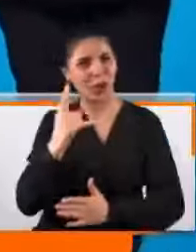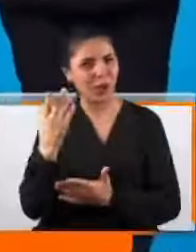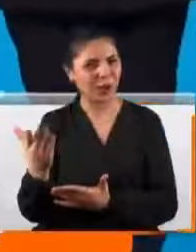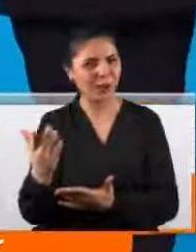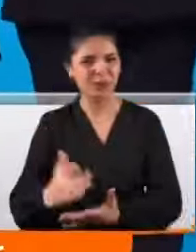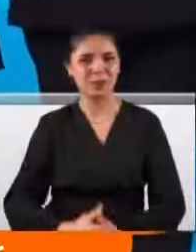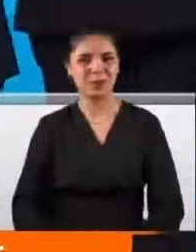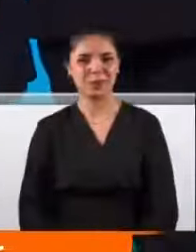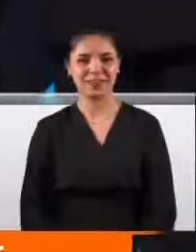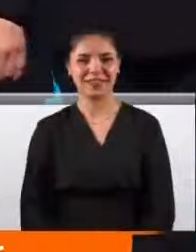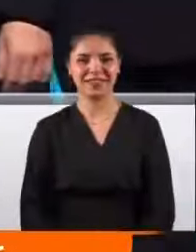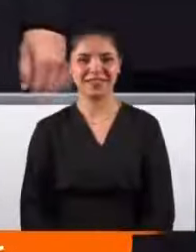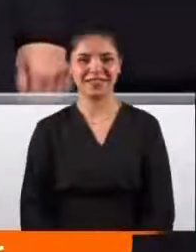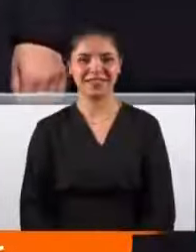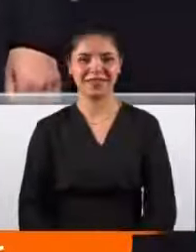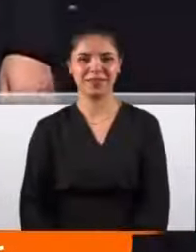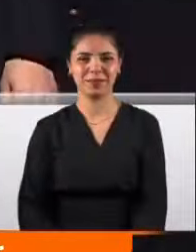Birsen Göerci.